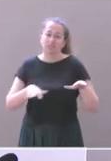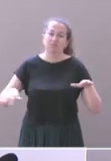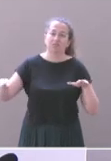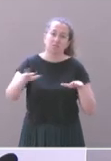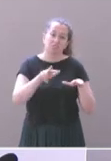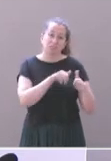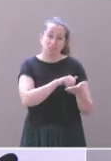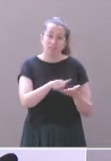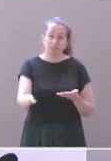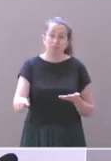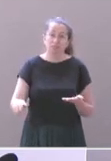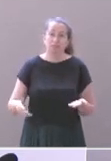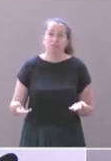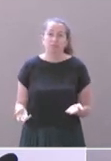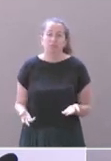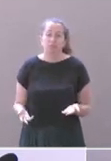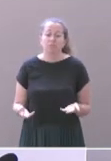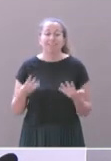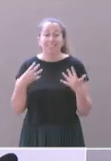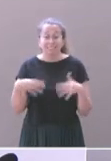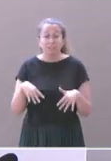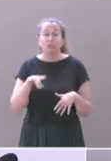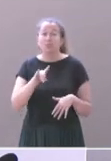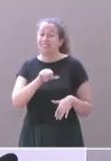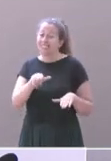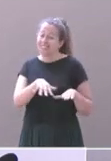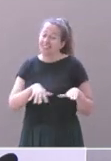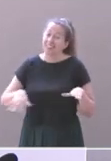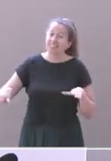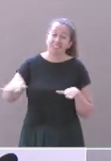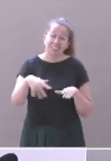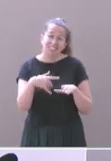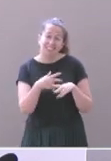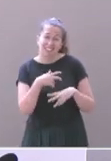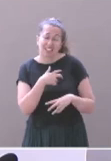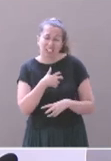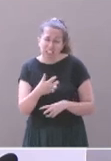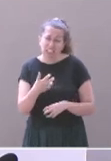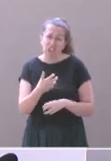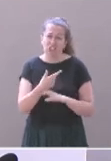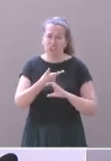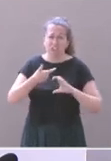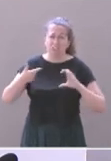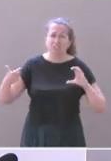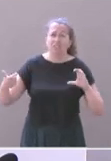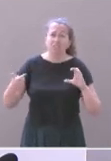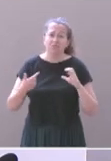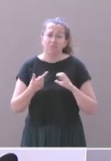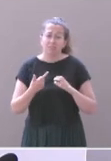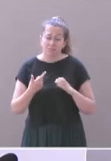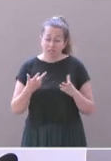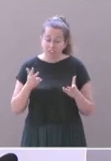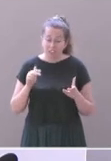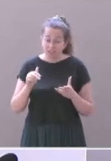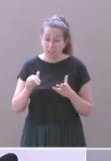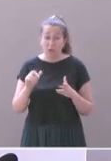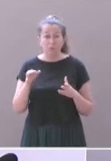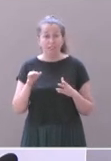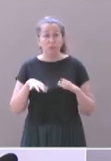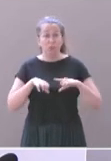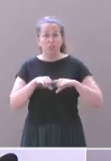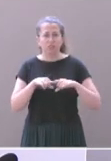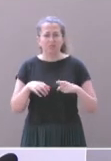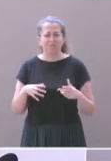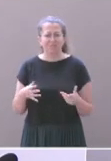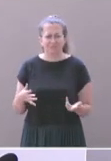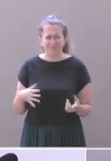détruits. 19 hectares de terres riches en biodiversité que l'on va prétendre compenser. Or, la